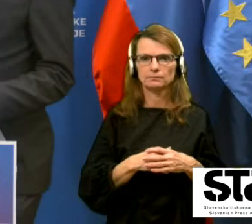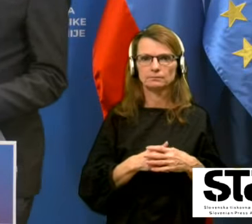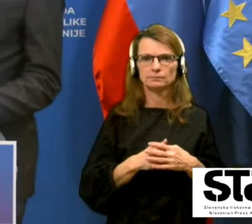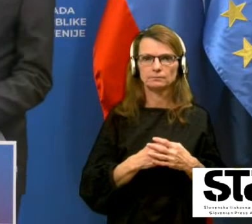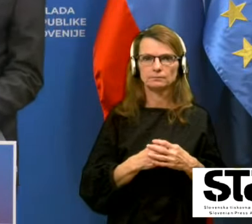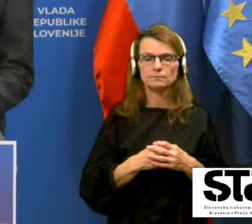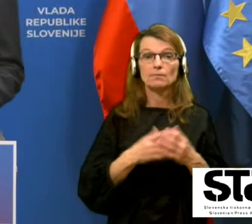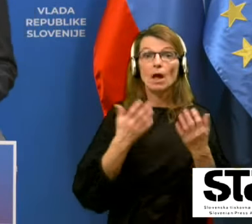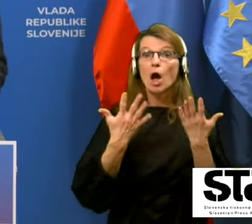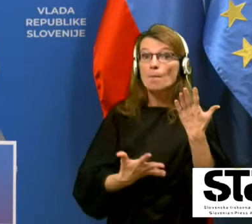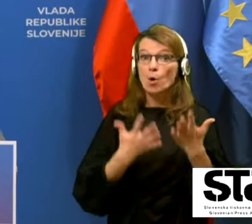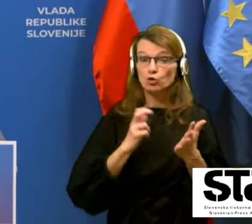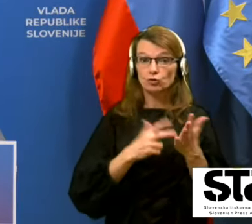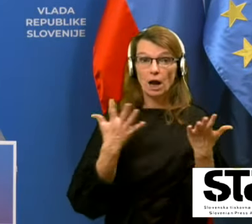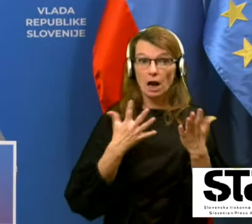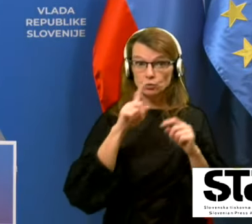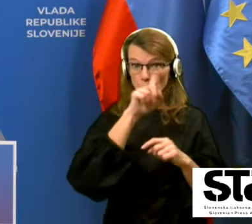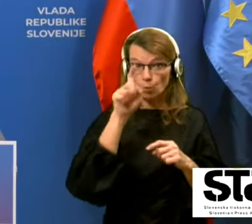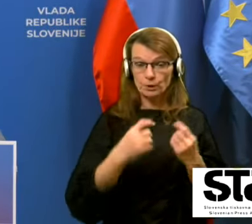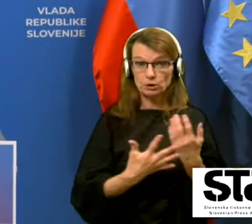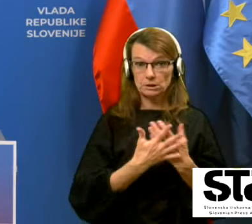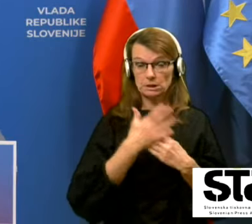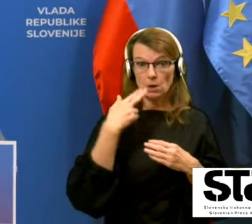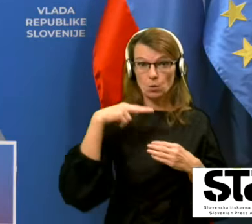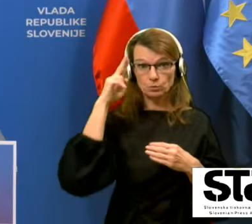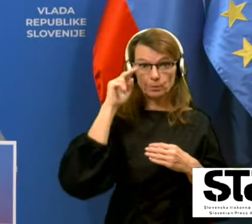Je morda kako vprašanje tudi zame?